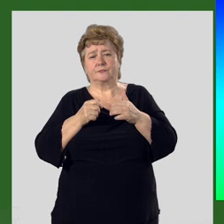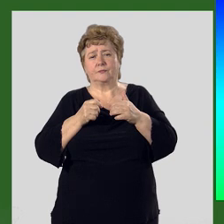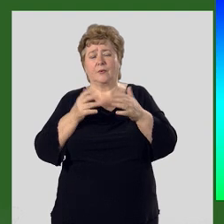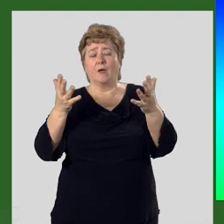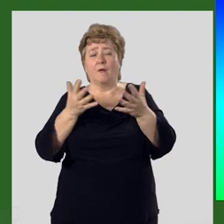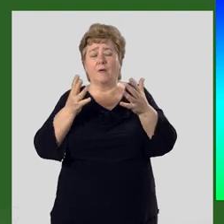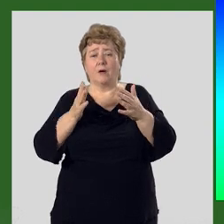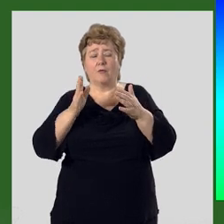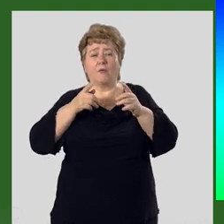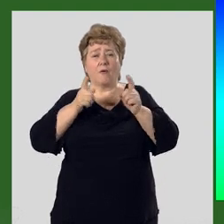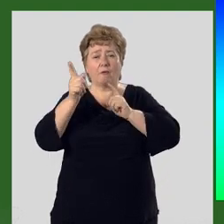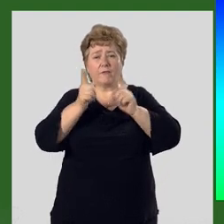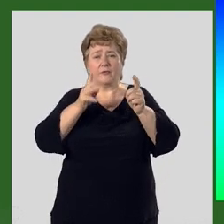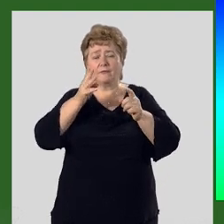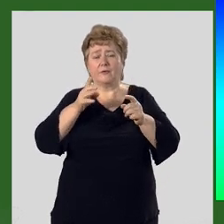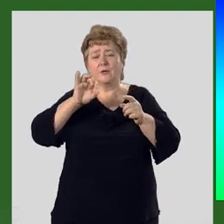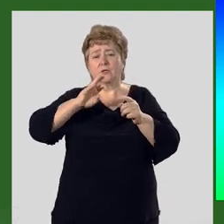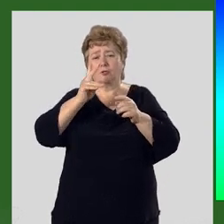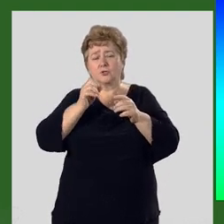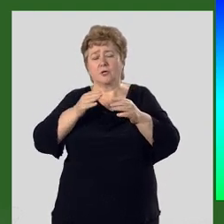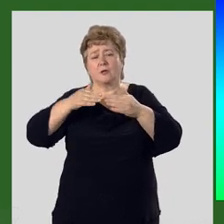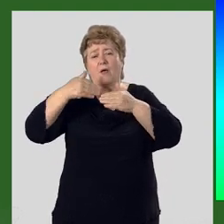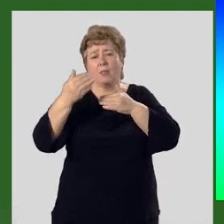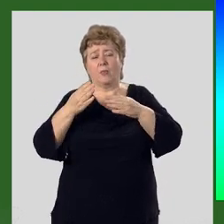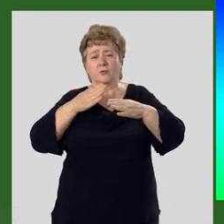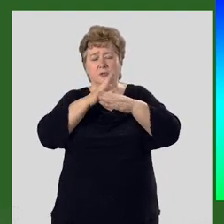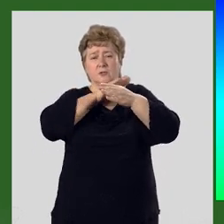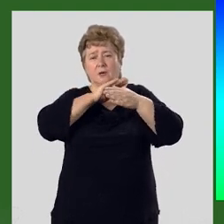В какой ветви Тиньшаня относятся хребты?